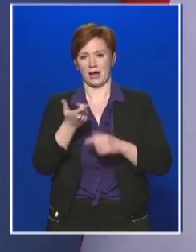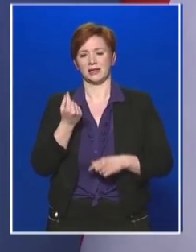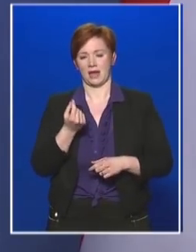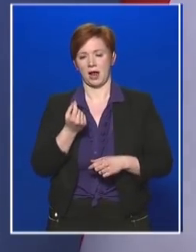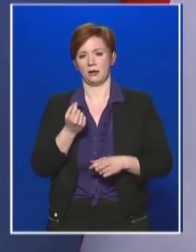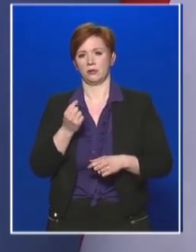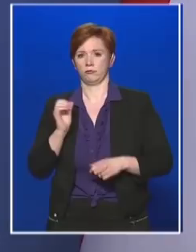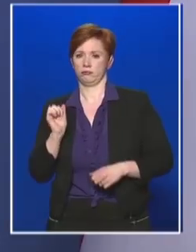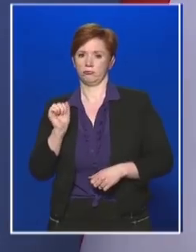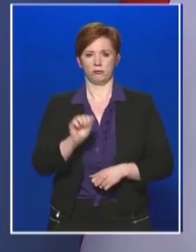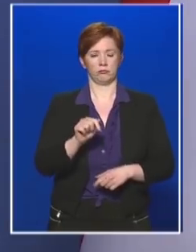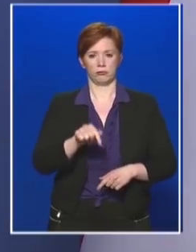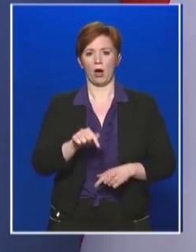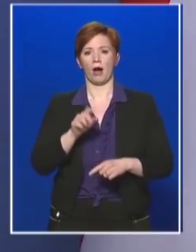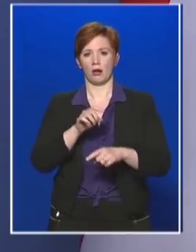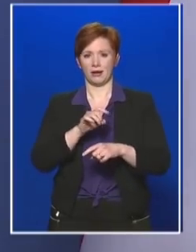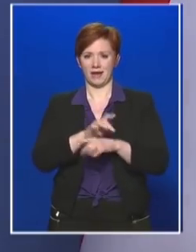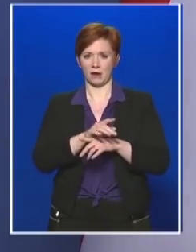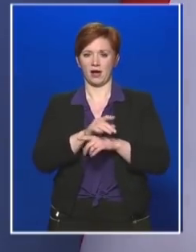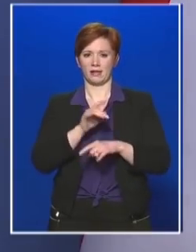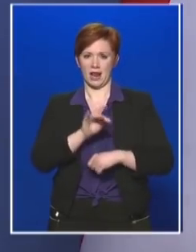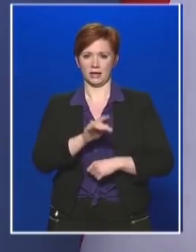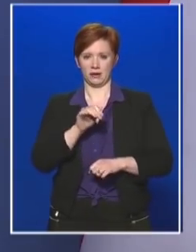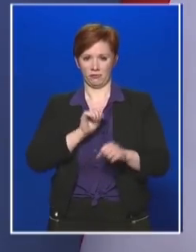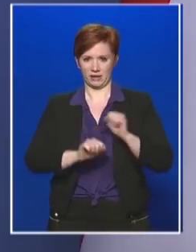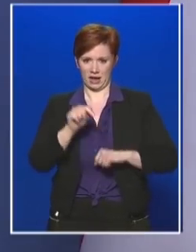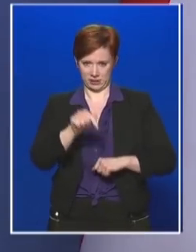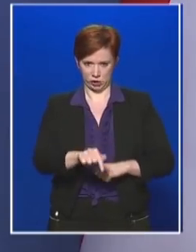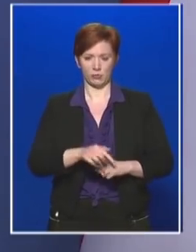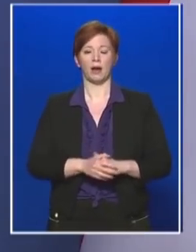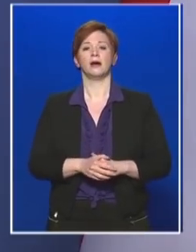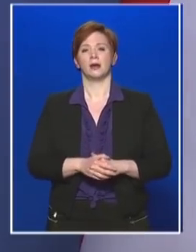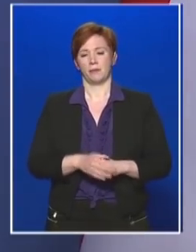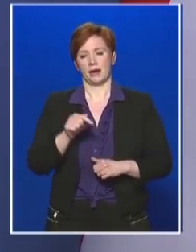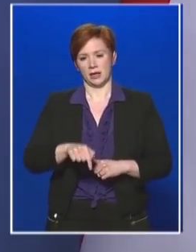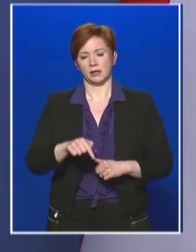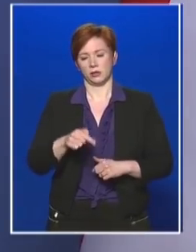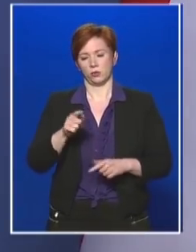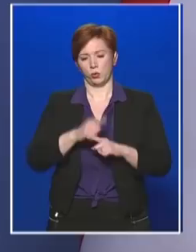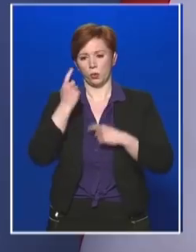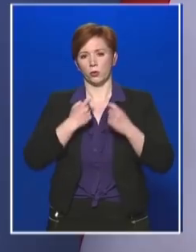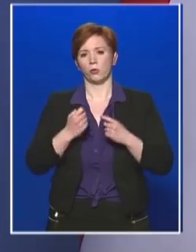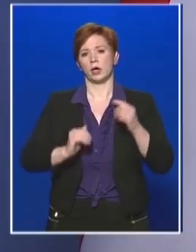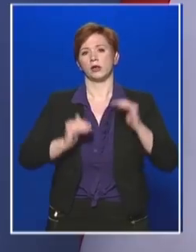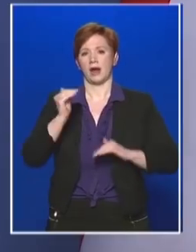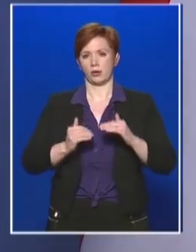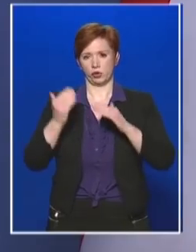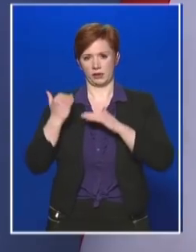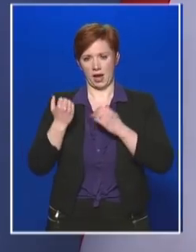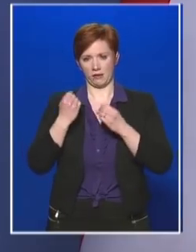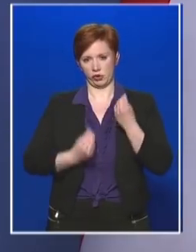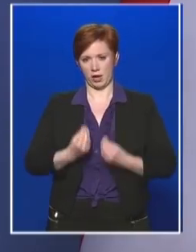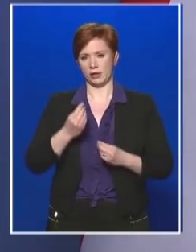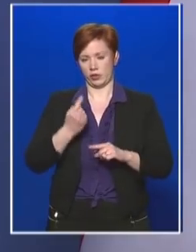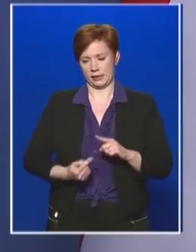járuljanak hozzá a járvány elleni védekezéshez. Úgy gondoljuk, hogy ez az arányos teherviselésnek része. Ebben